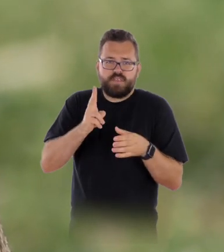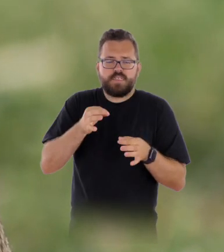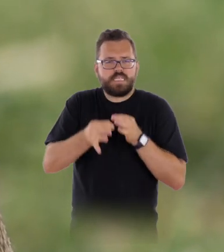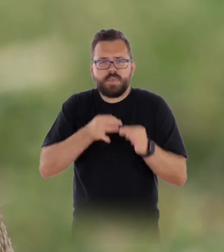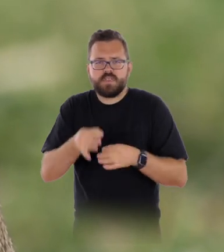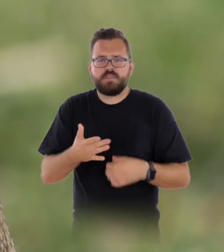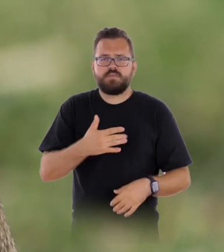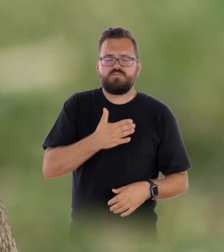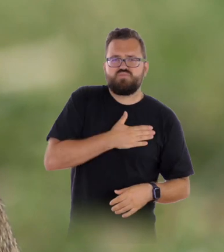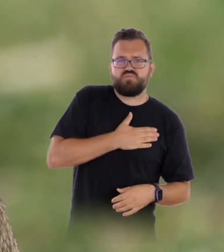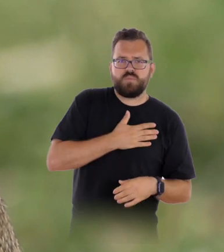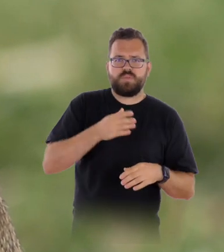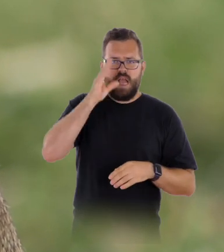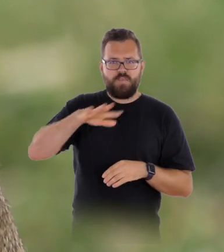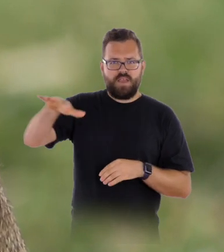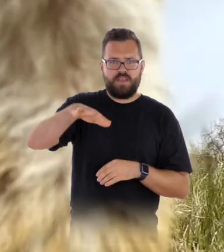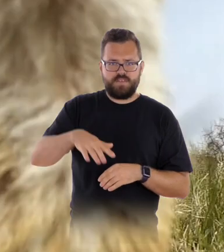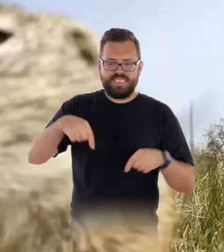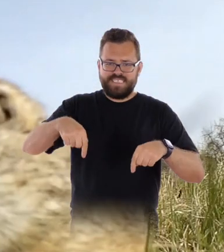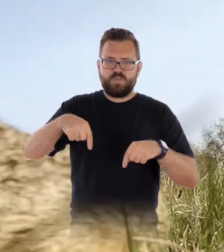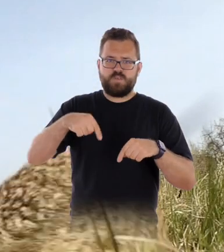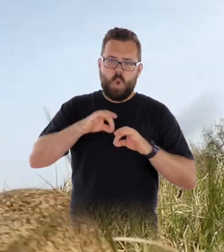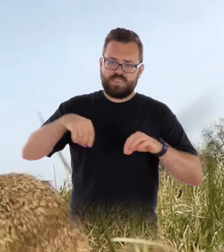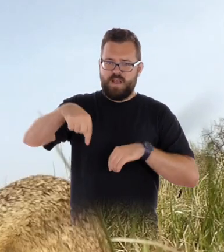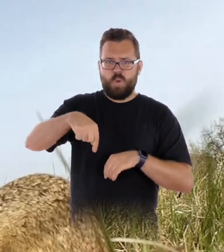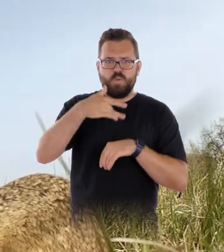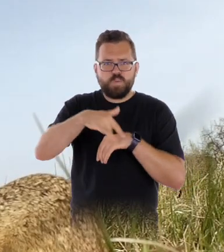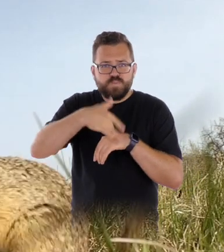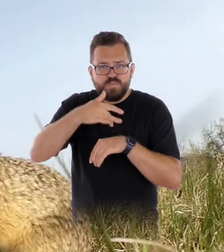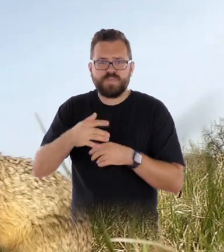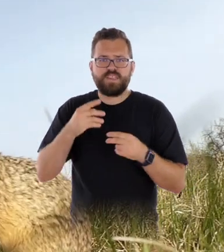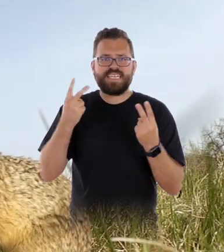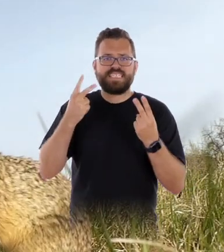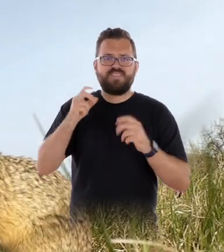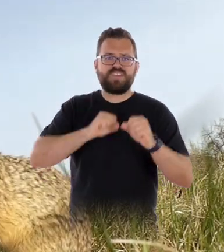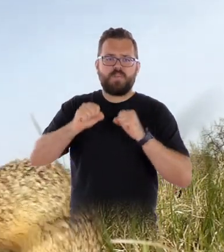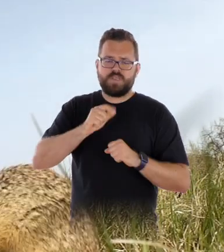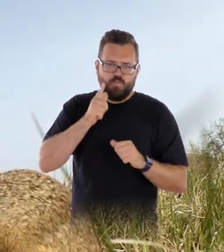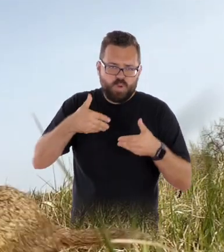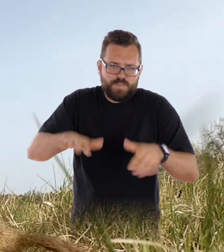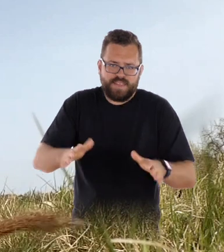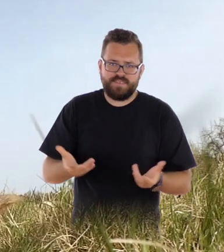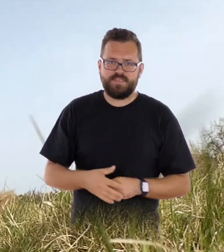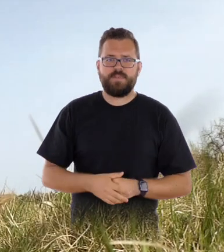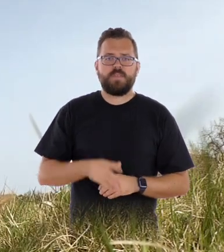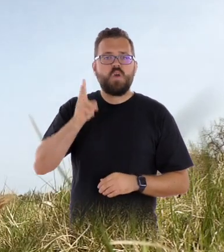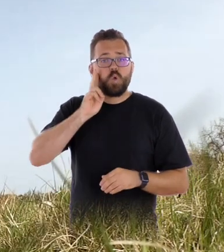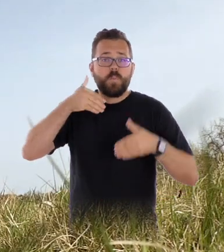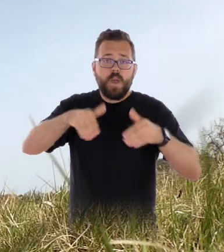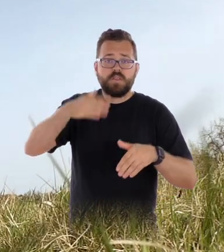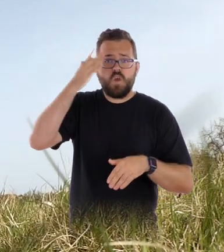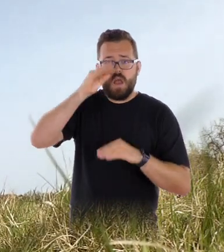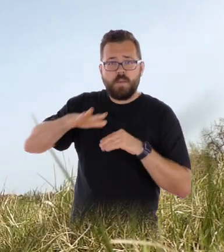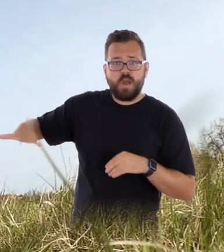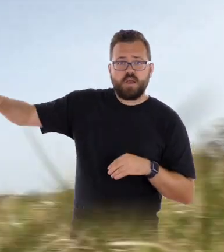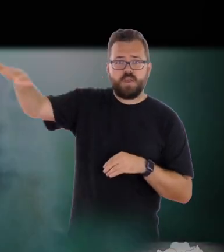micsoda érték van körülöttük, mert ez a maroknyi zöld ember, ahogy mit az országban próbálkozunk az értékek védelmével, ez nem fog menni. Ez csak úgy